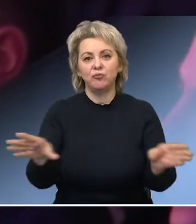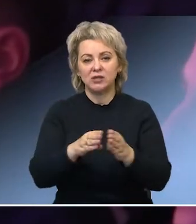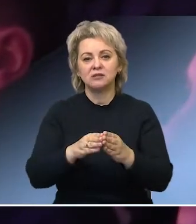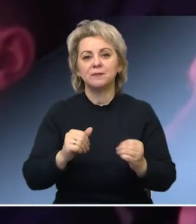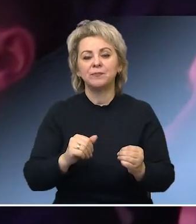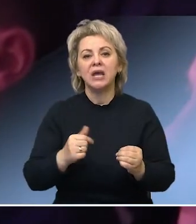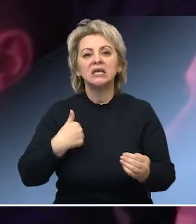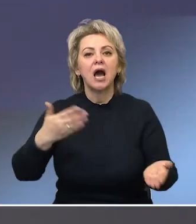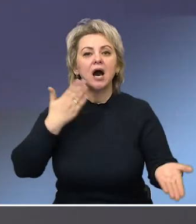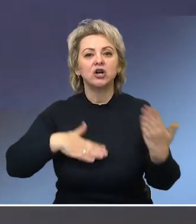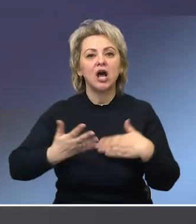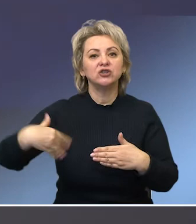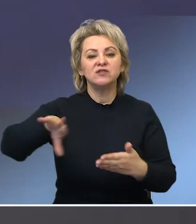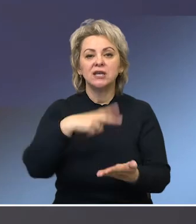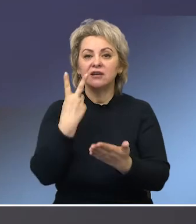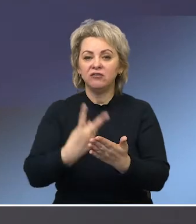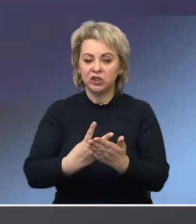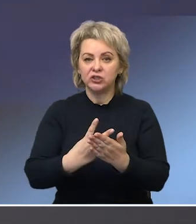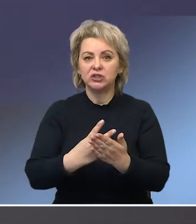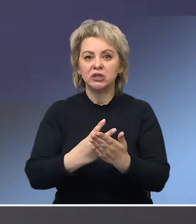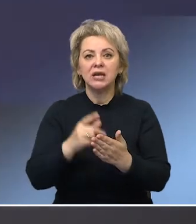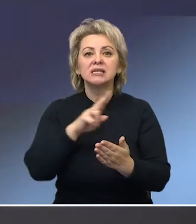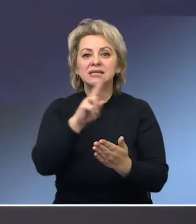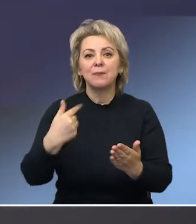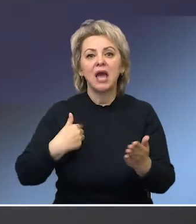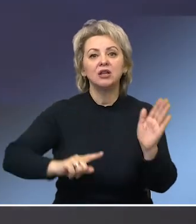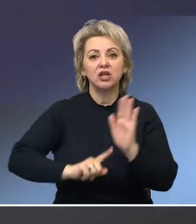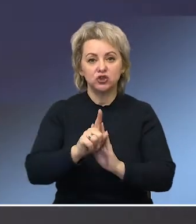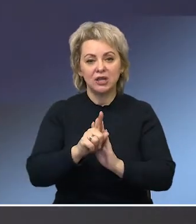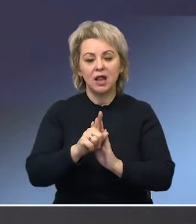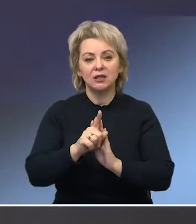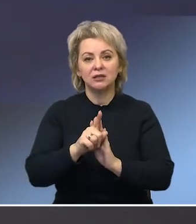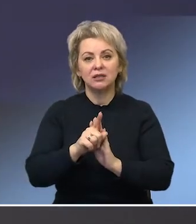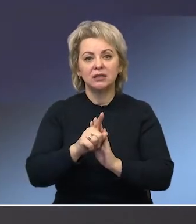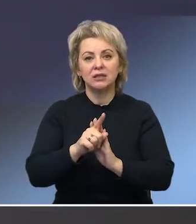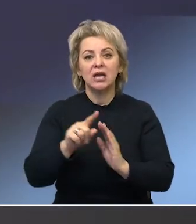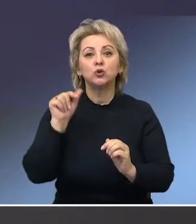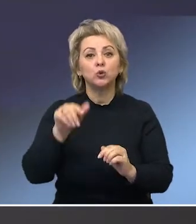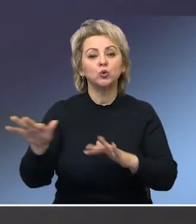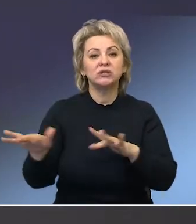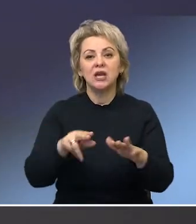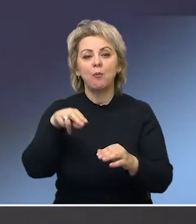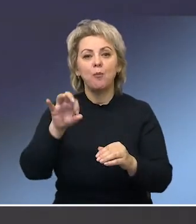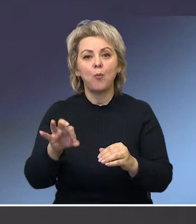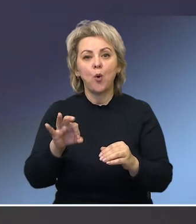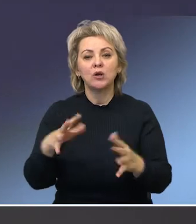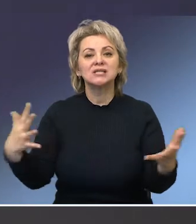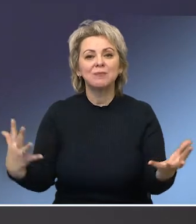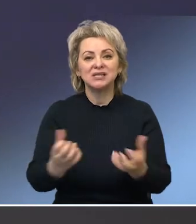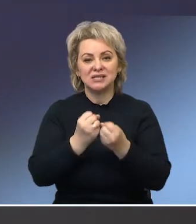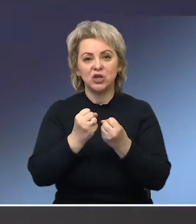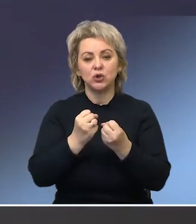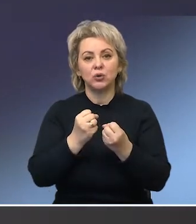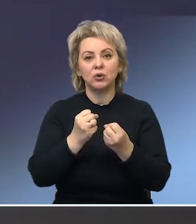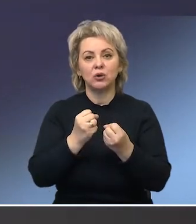всех видеть, с кем я начинал, за деятельность по спасению. Рад